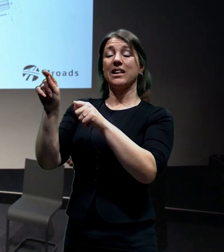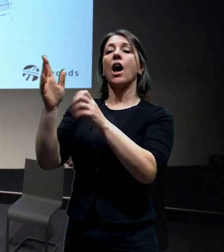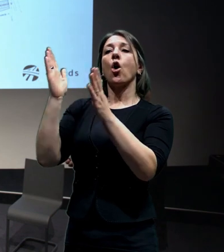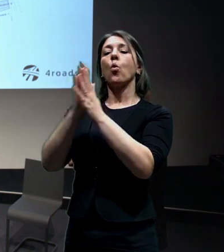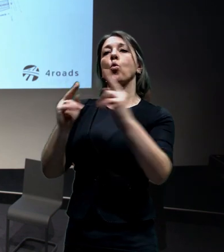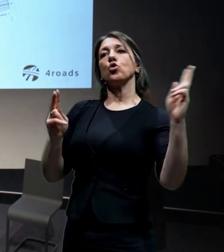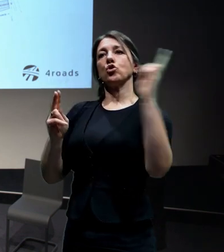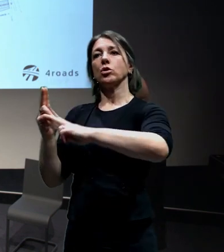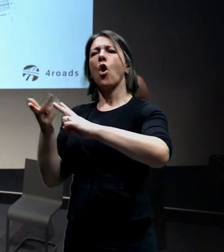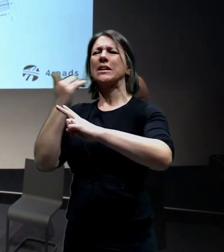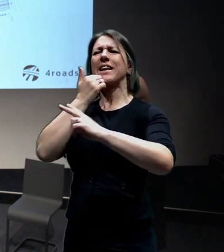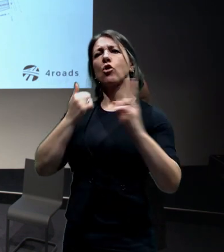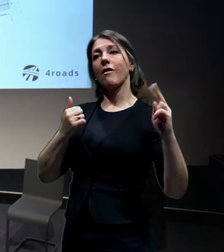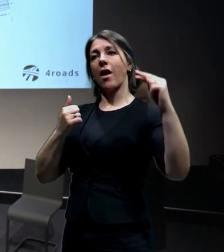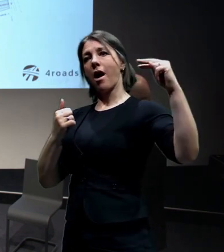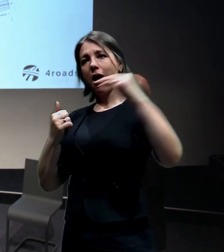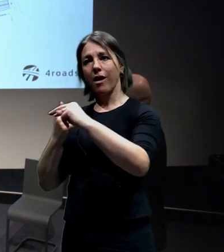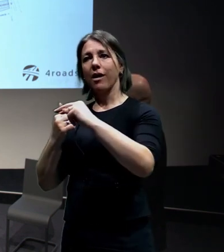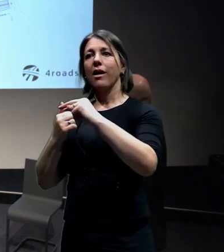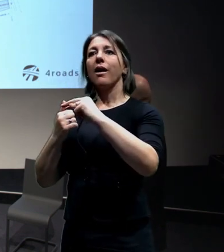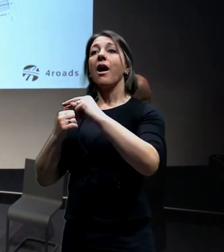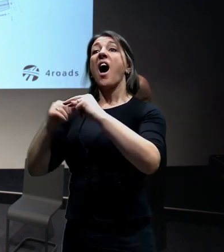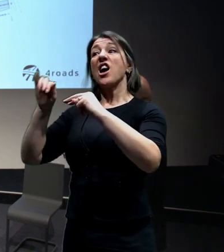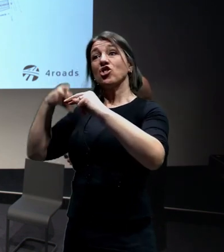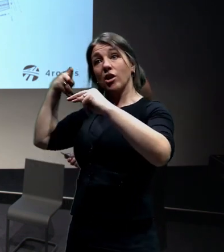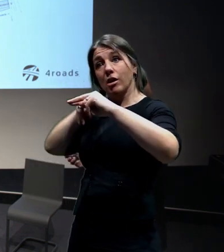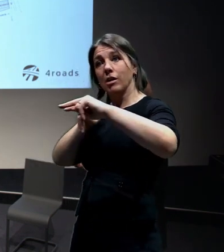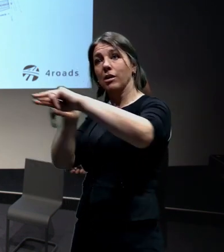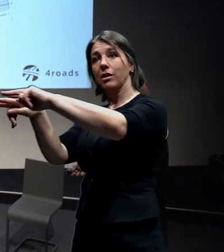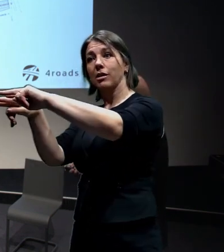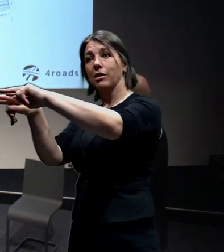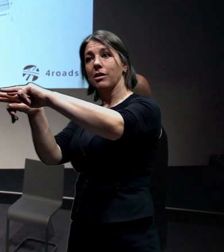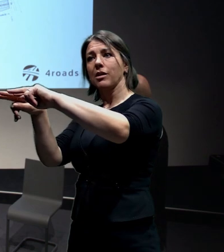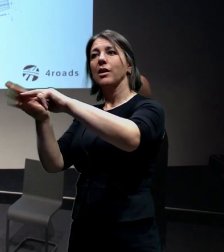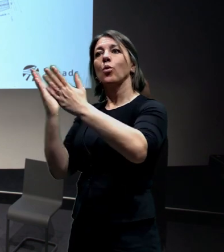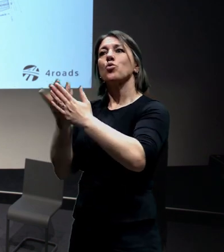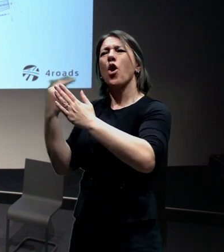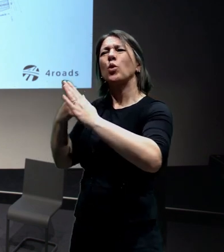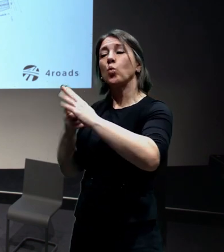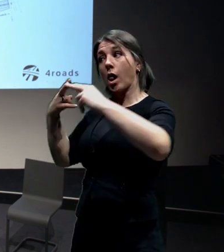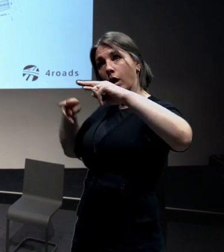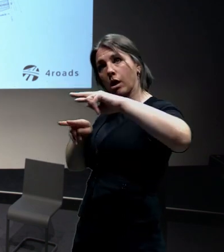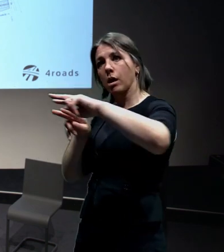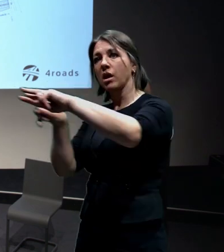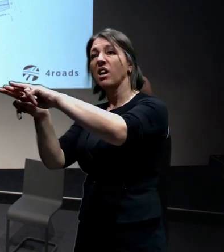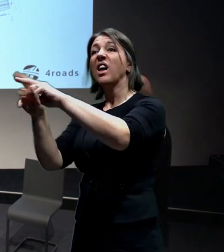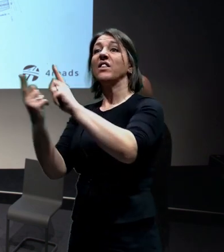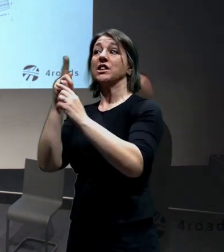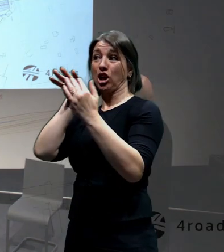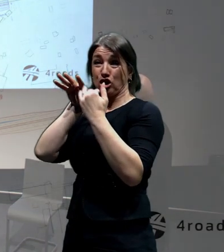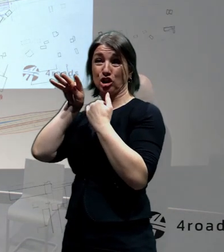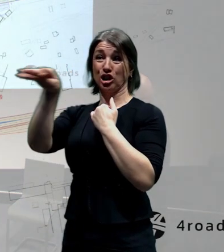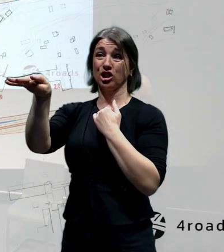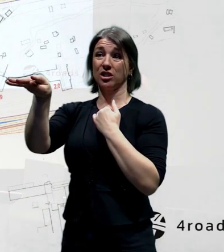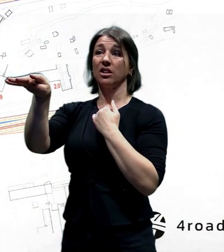Zenklovy. V těchto místech nám přichází dva pruhy z tunelů a tyto čtyři pruhy se musí